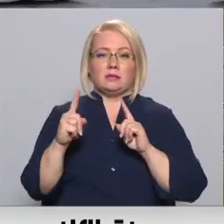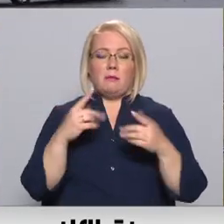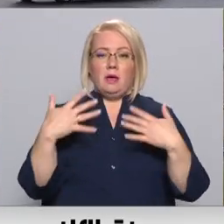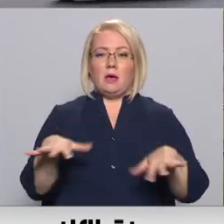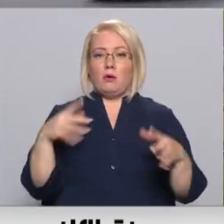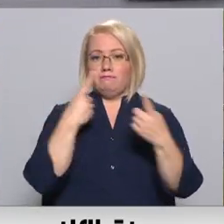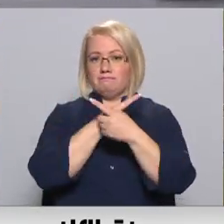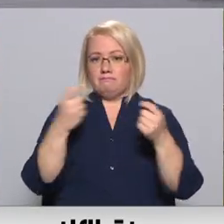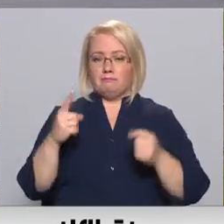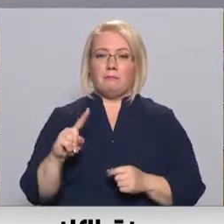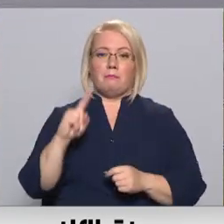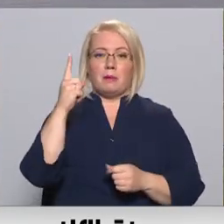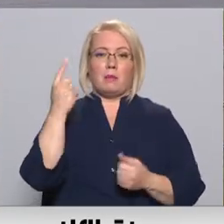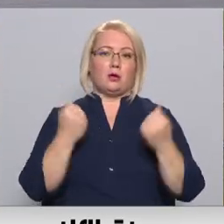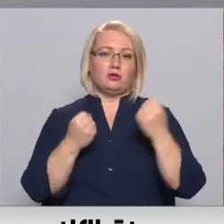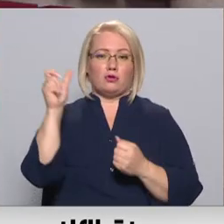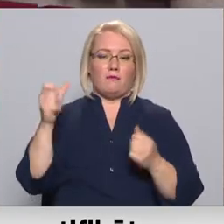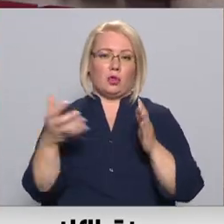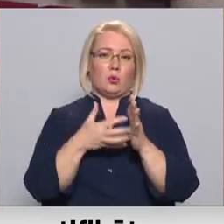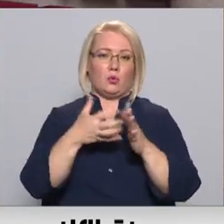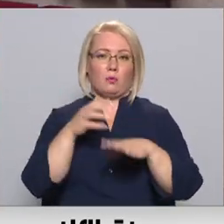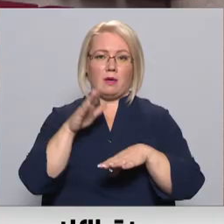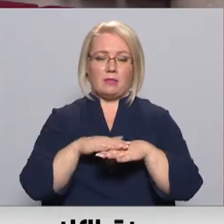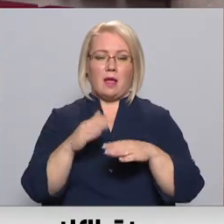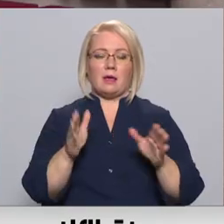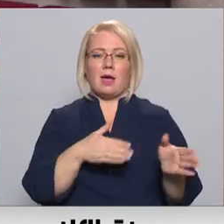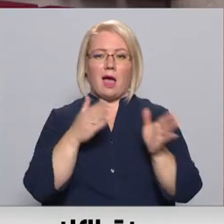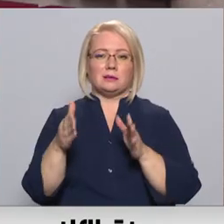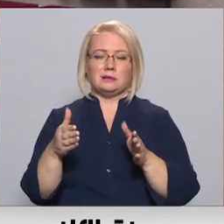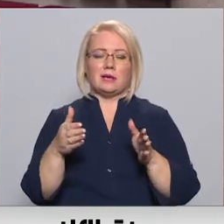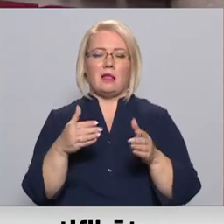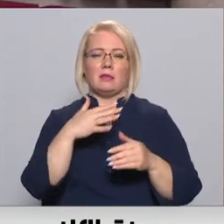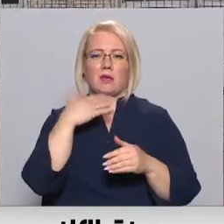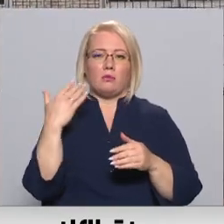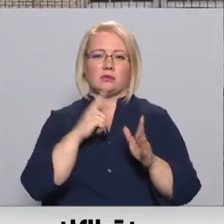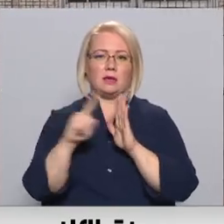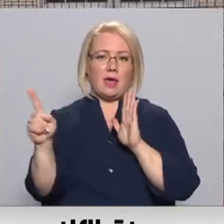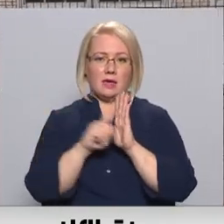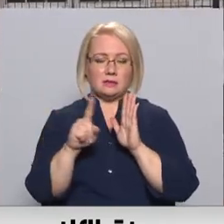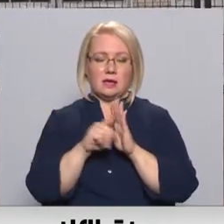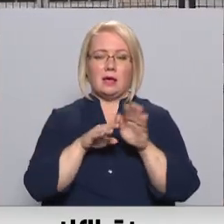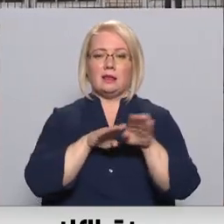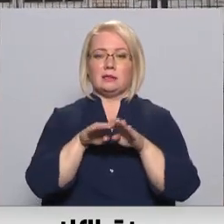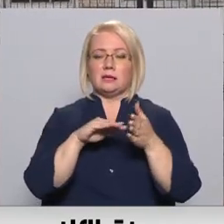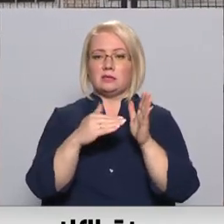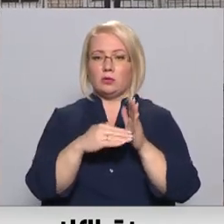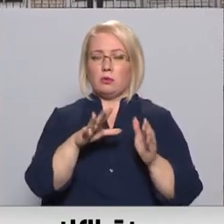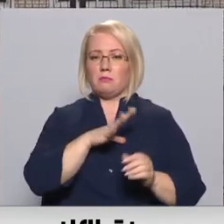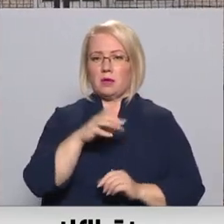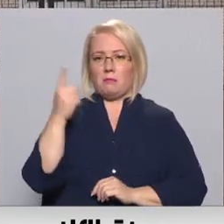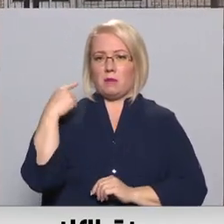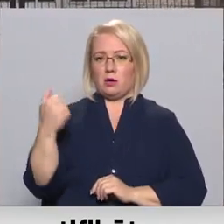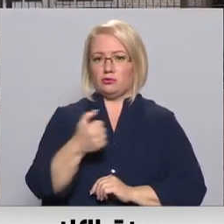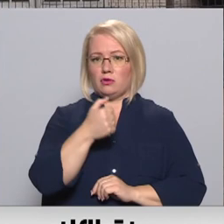paziņojusi. Pirmkārt, autovadītāju trūkuma dēļ jāceļ vairāki reisi. Līdzīga situācija piedzīvota jau pagājušo gadu.